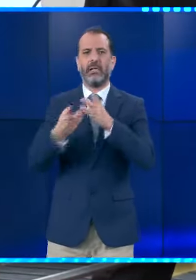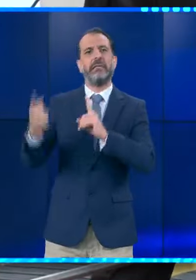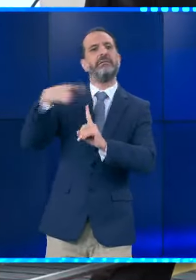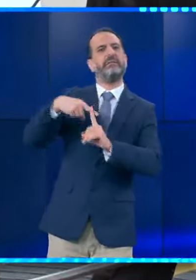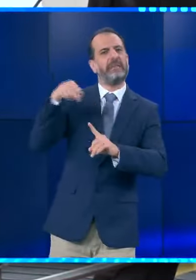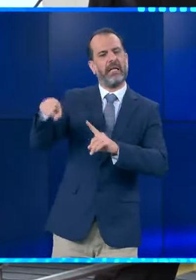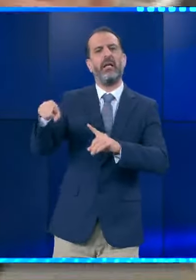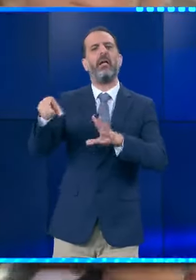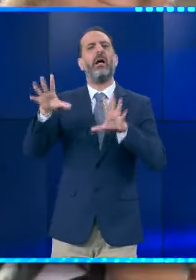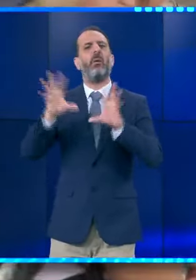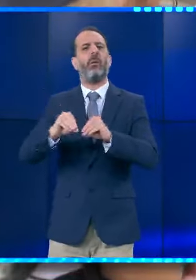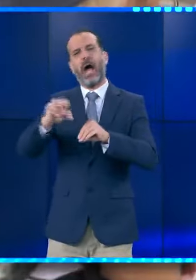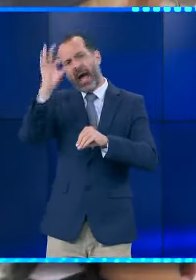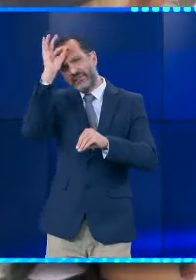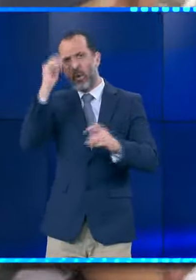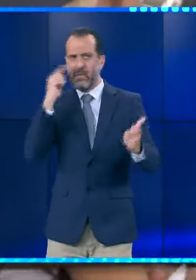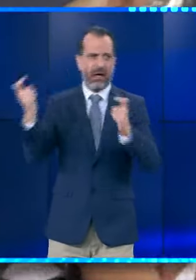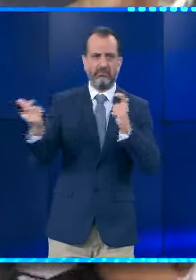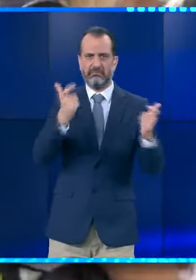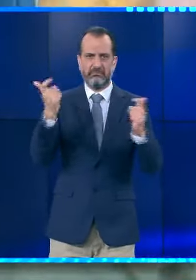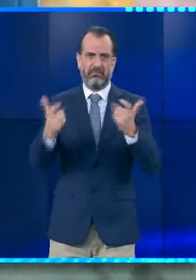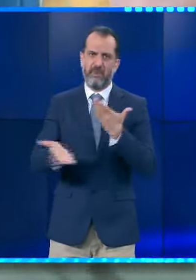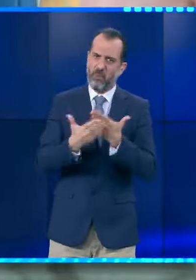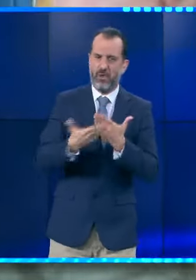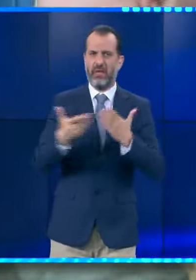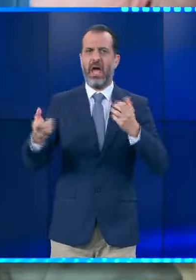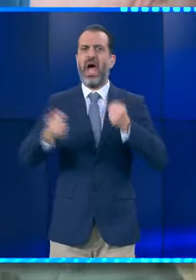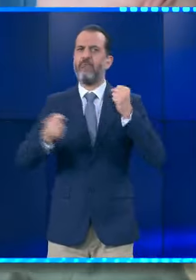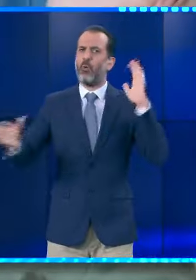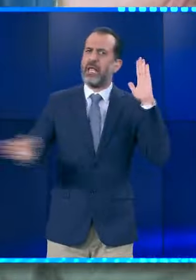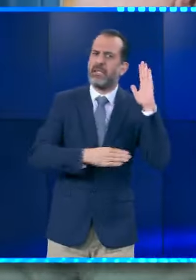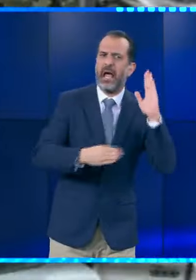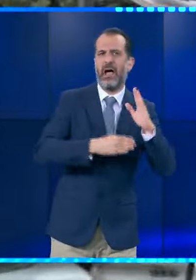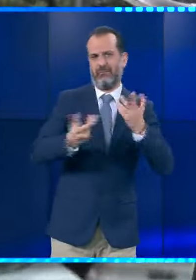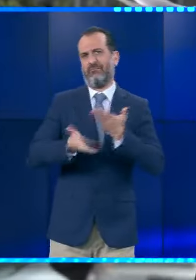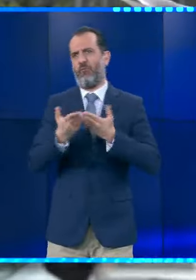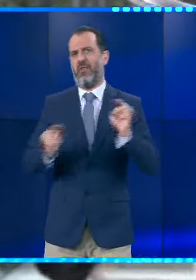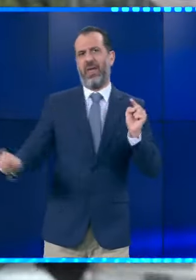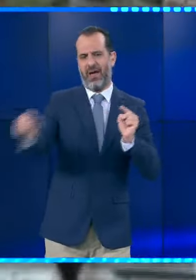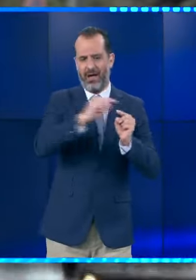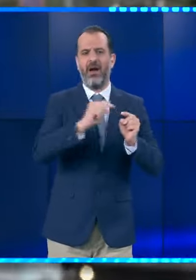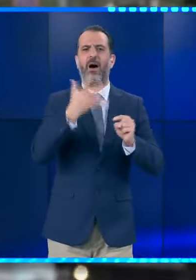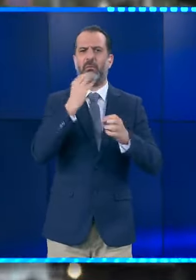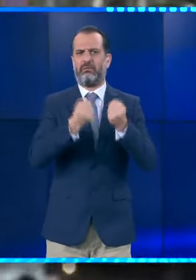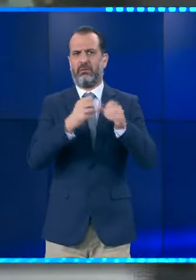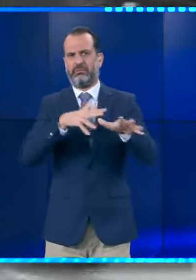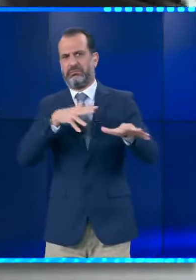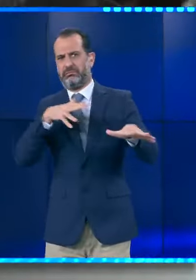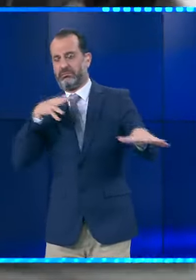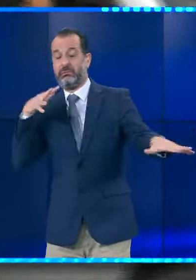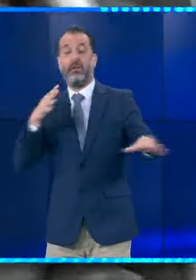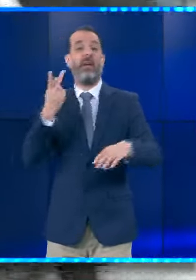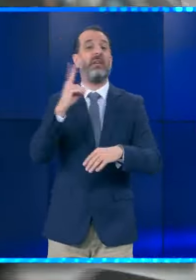της τροχιάς, λιμενικής, ώστε να μπορέσουν να βοηθήσουν τα αυτοκίνητα να επιβιβαστούν μέσα στα πλοία. Πέρα 25